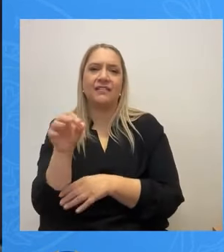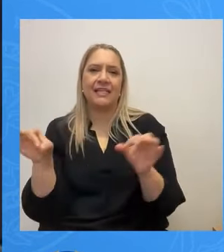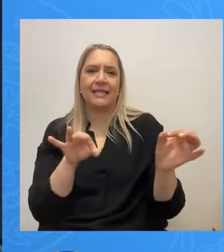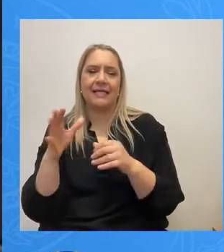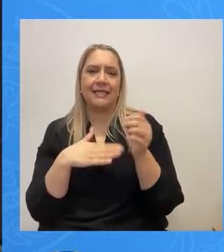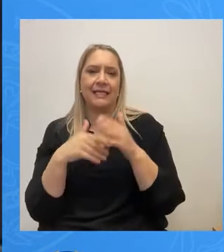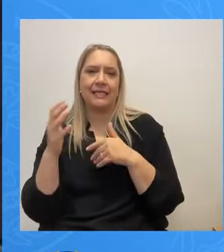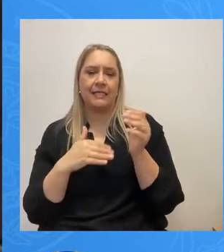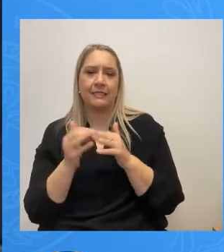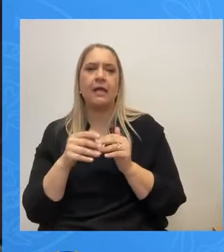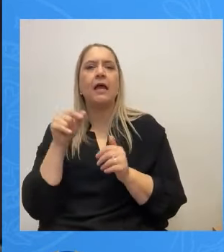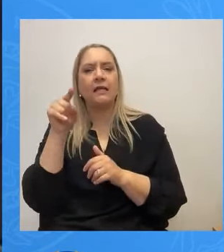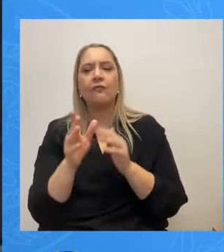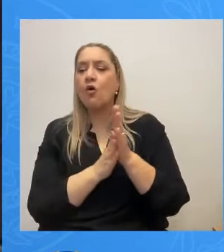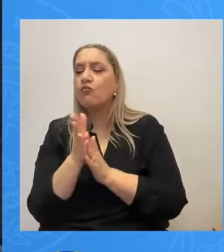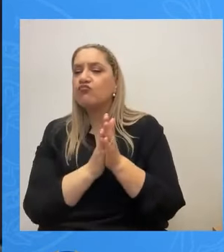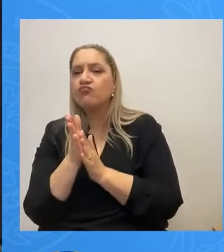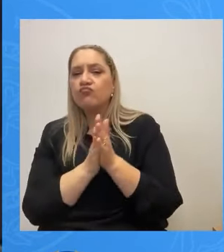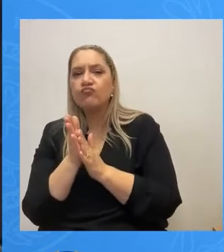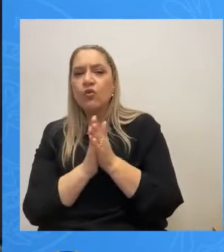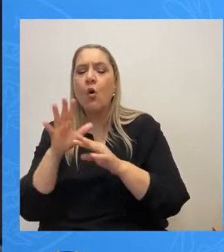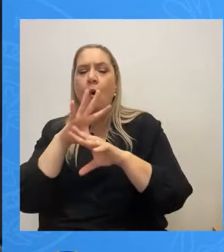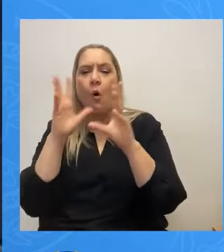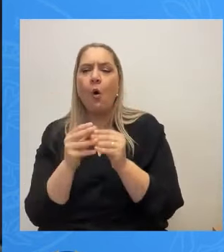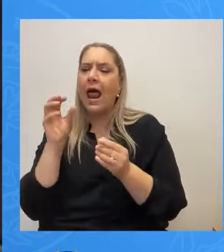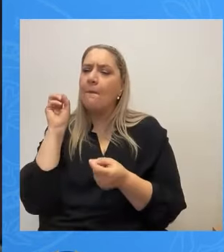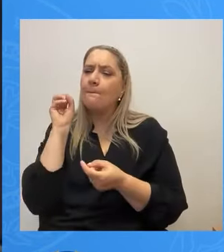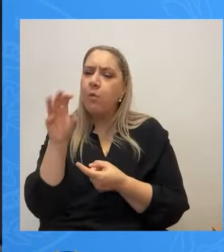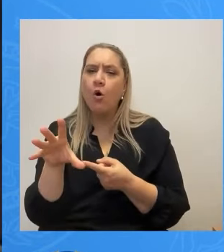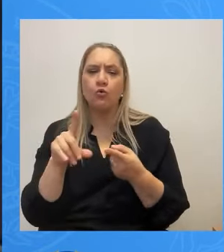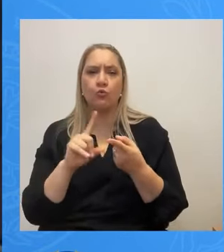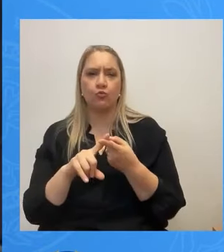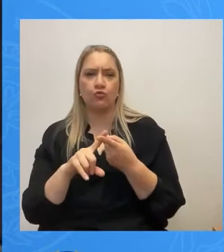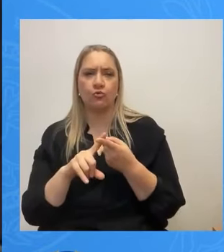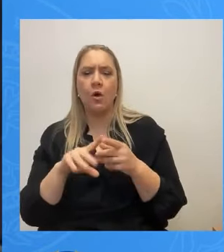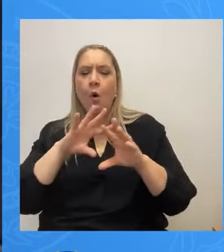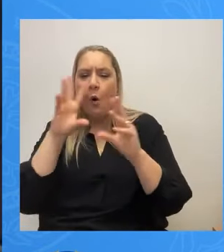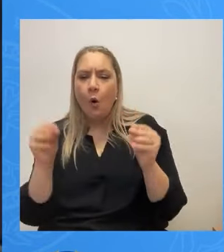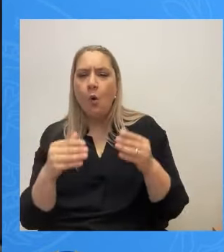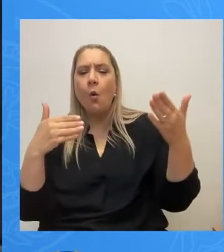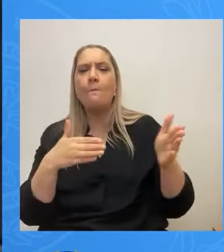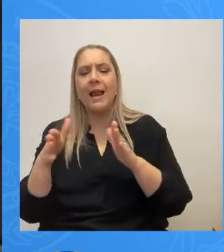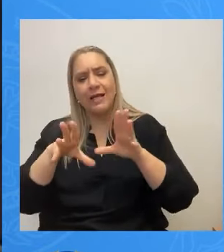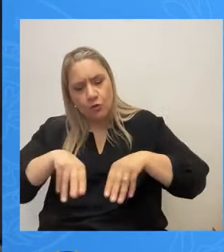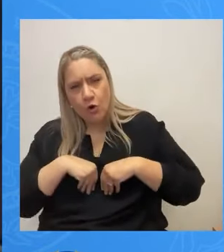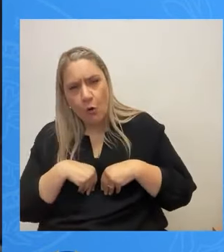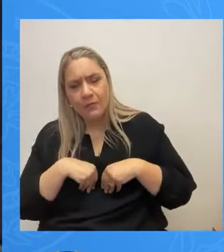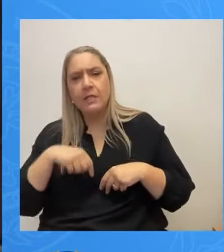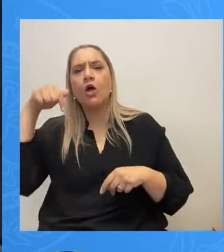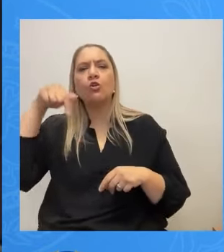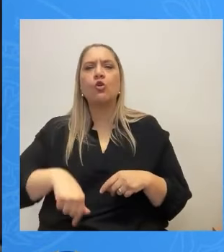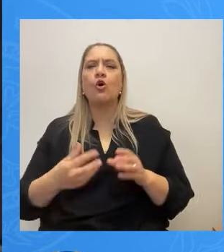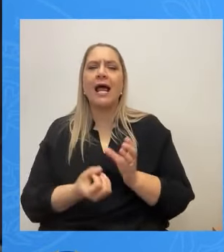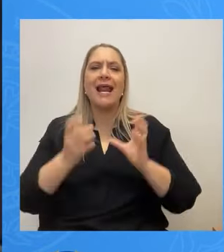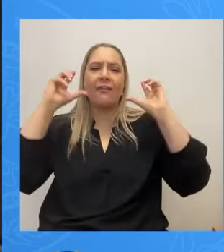Και γι' αυτό αξιοποιούνται και τα πόνους και αξιοποιούνται αυτό το νομοθετικό πλαίσιο. Και έχουμε τους δημάρχους της Νέας